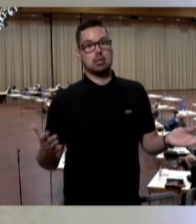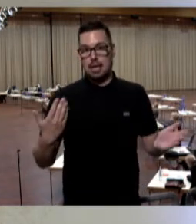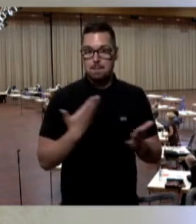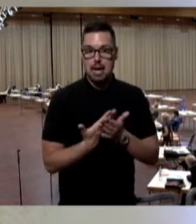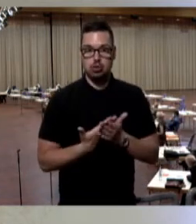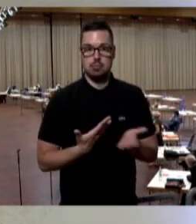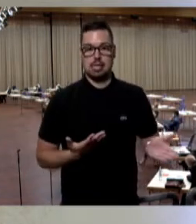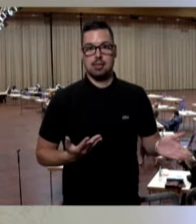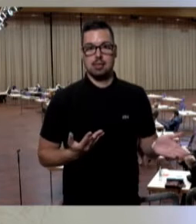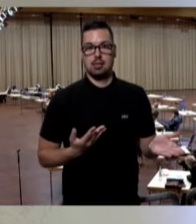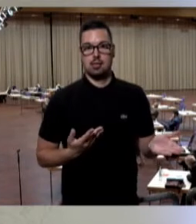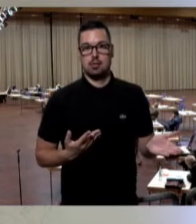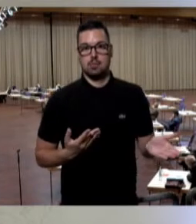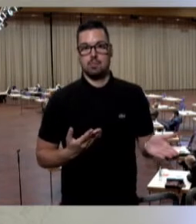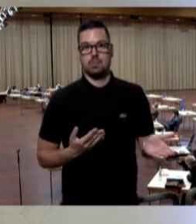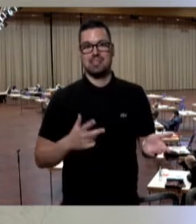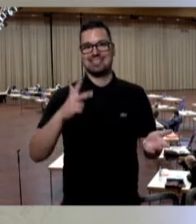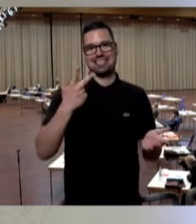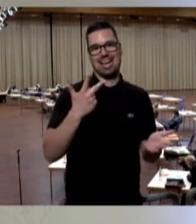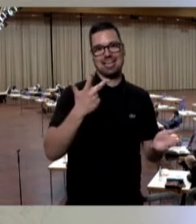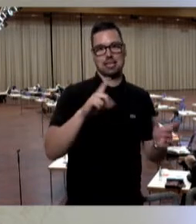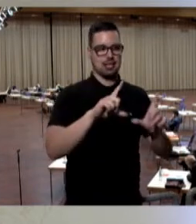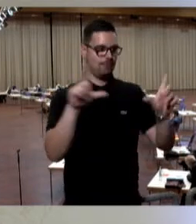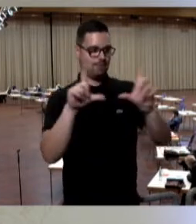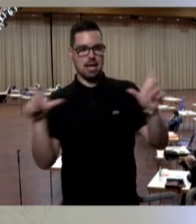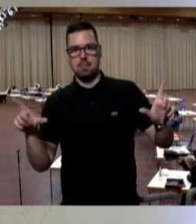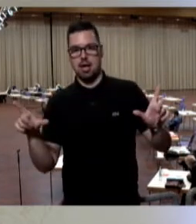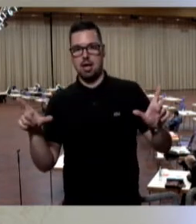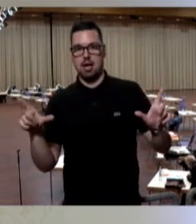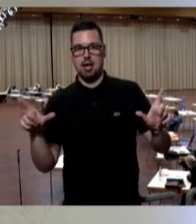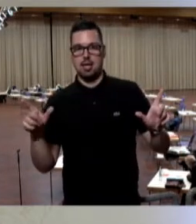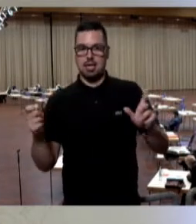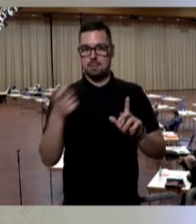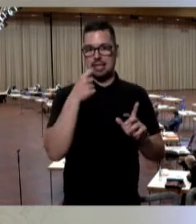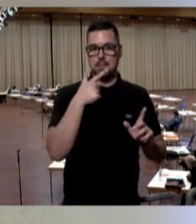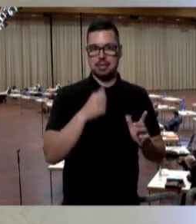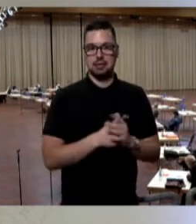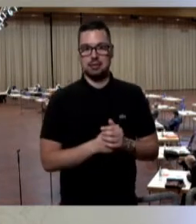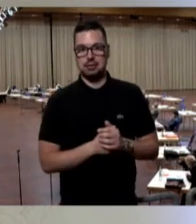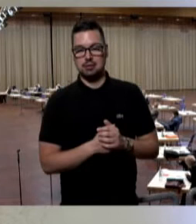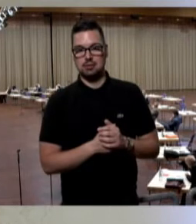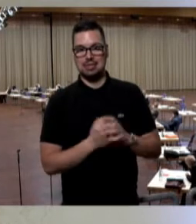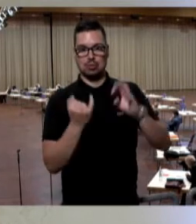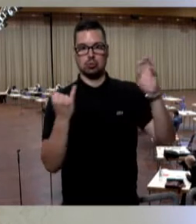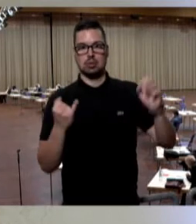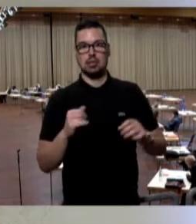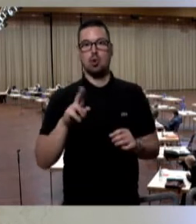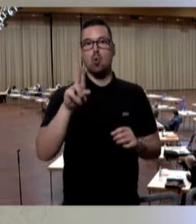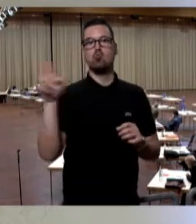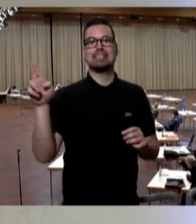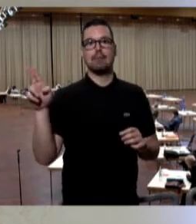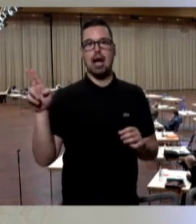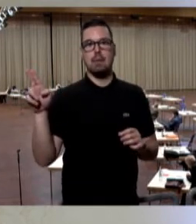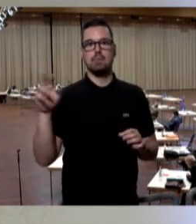Beispiele nennen. Wir haben drei Unternehmen im Bereich der Pharmaindustrie mit Weltruf. Das ist einmal Orsa Farm,